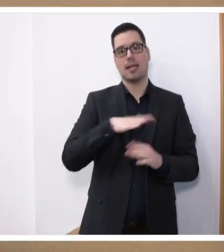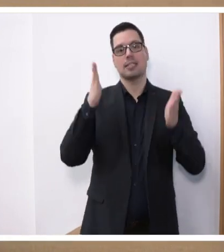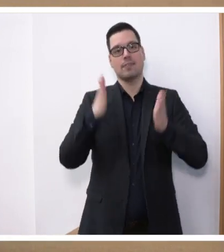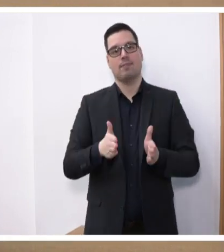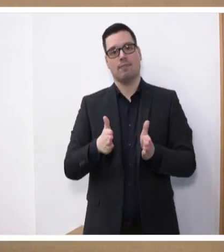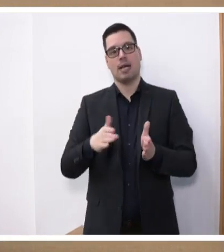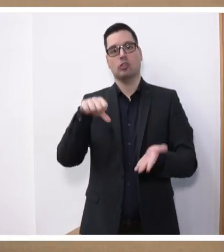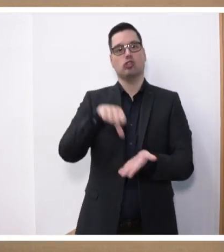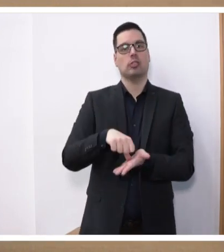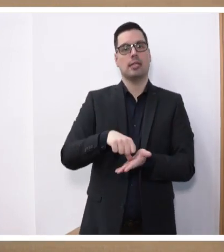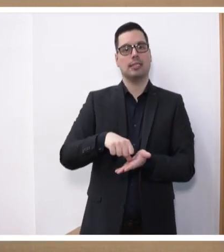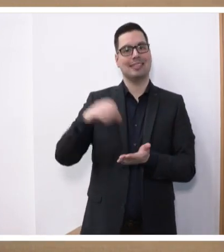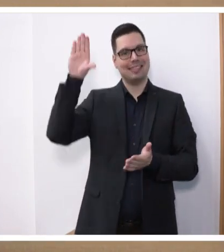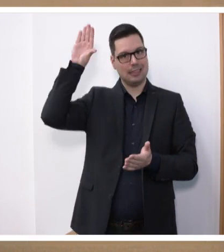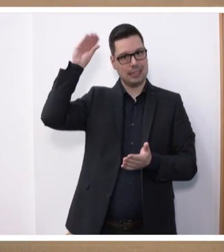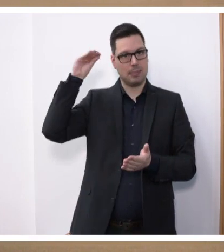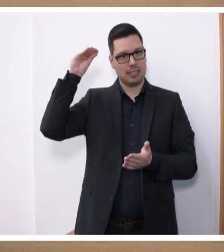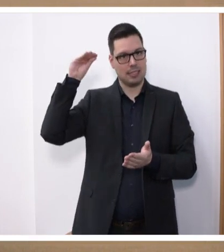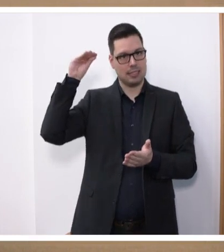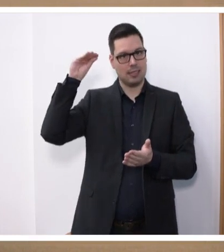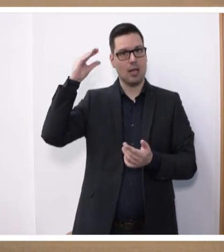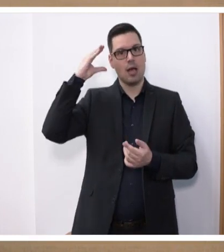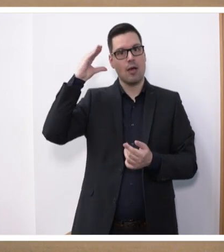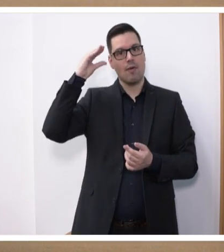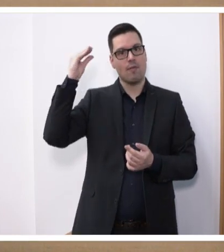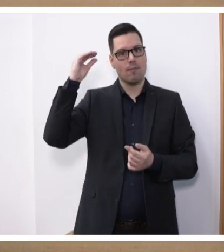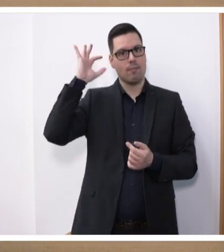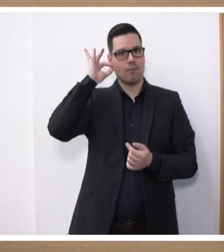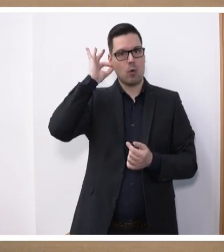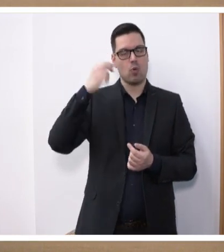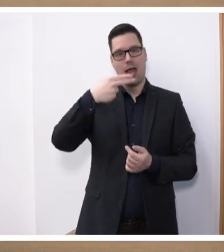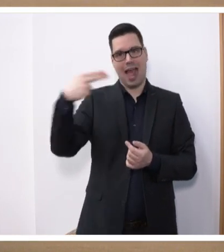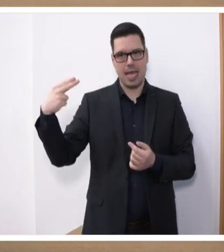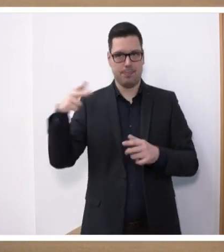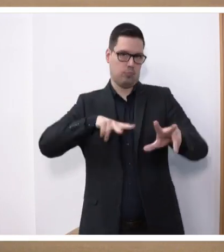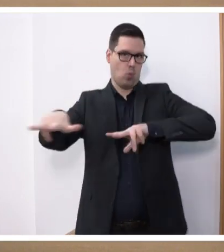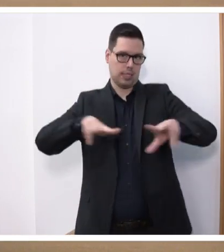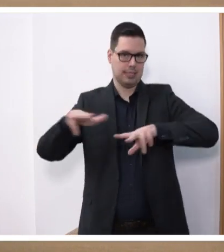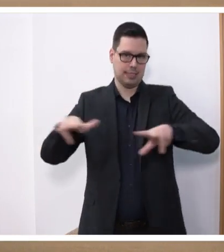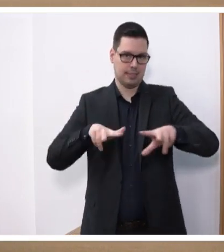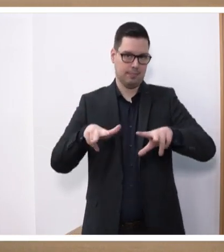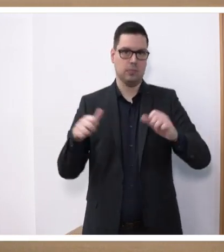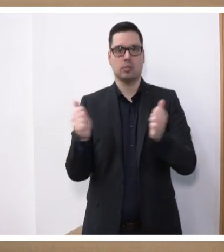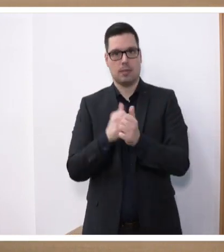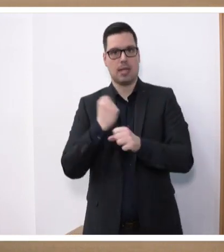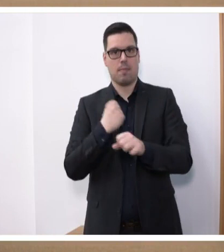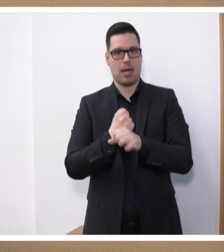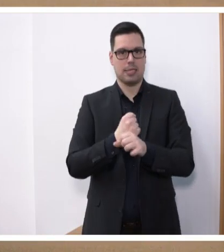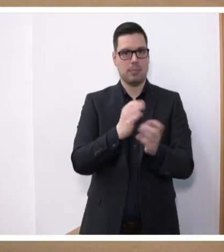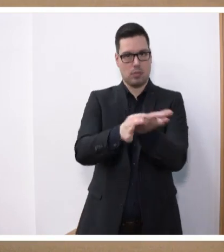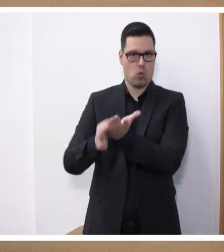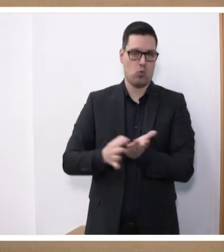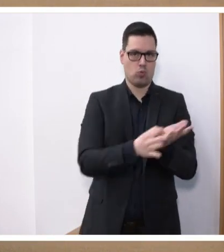Demenz, deren Vorsitz Vizepräsidentin Dagmar Halb innehat, in Zusammenarbeit mit den lokalen Allianzen in allen